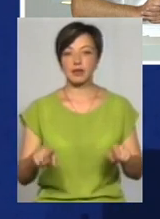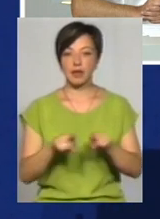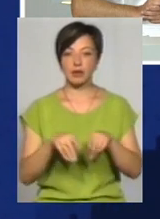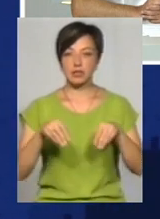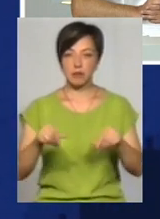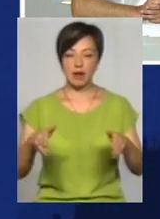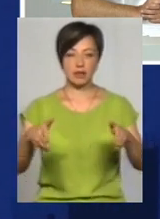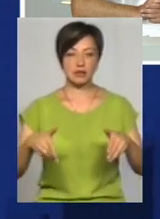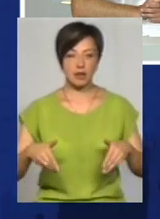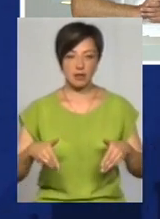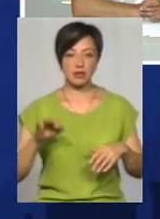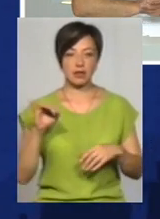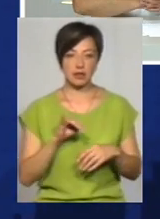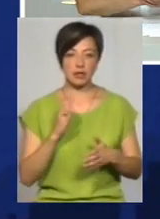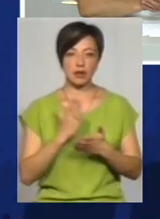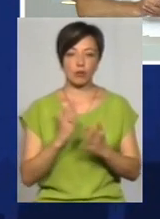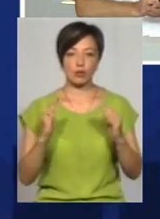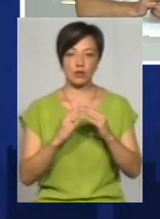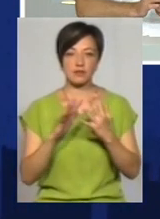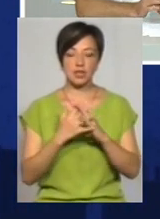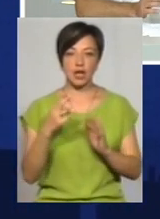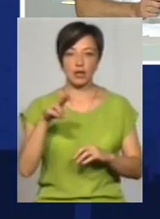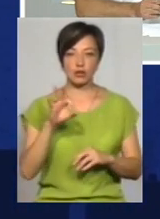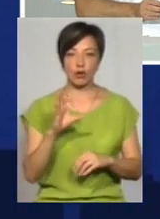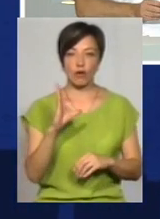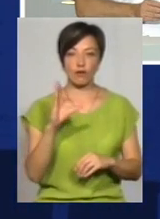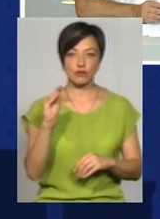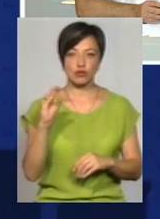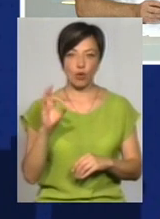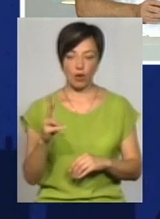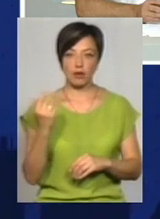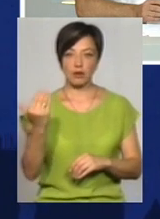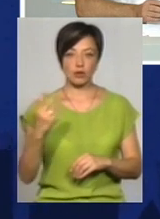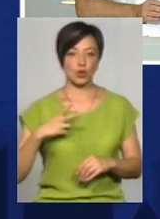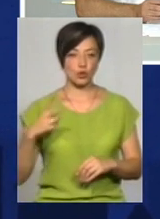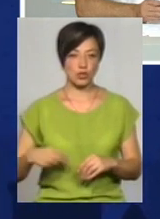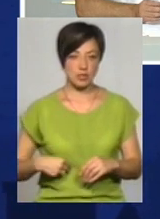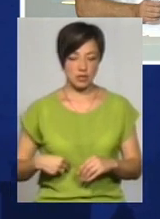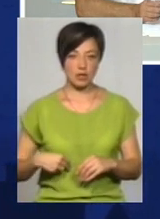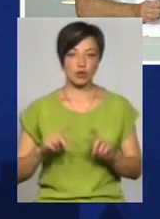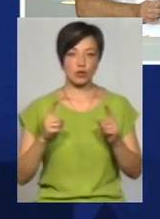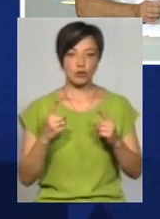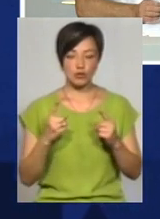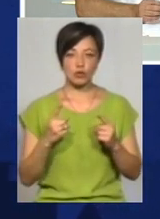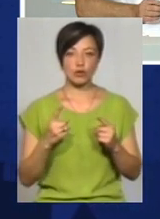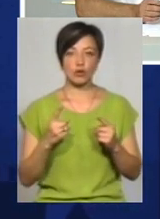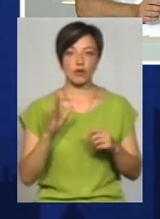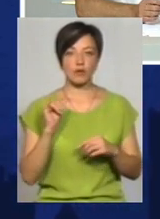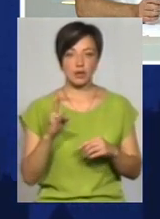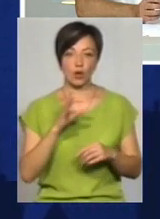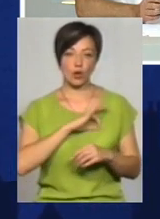земельна ділянка і є будинок у селі Довжок, але будинок, я так розумію, належить його до дочці, тому що він